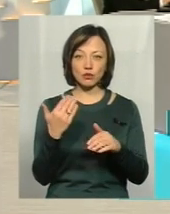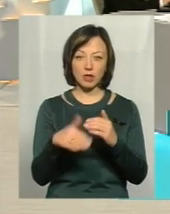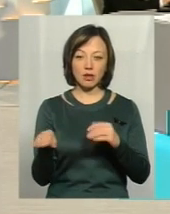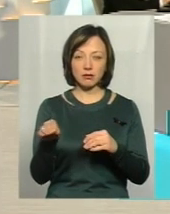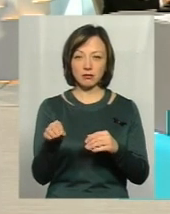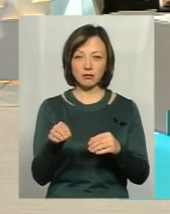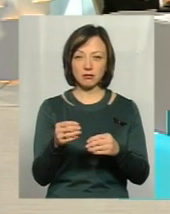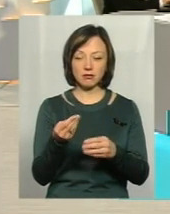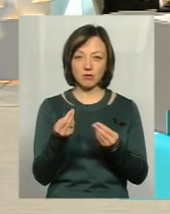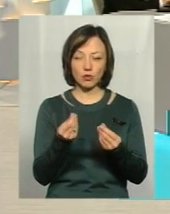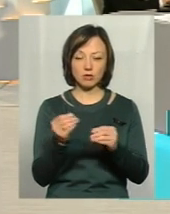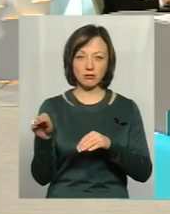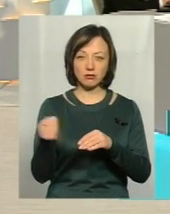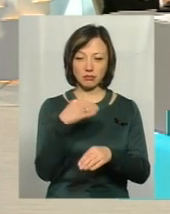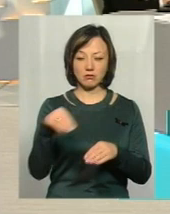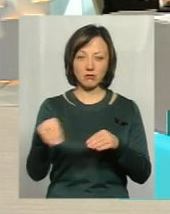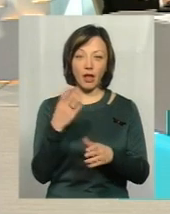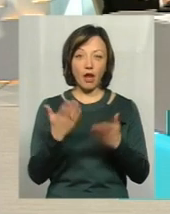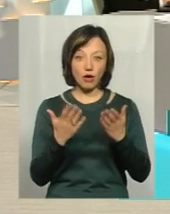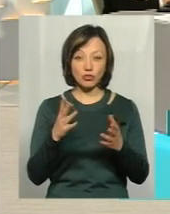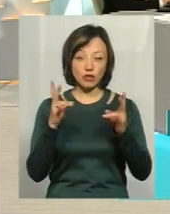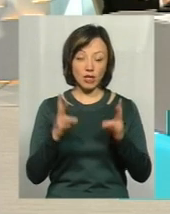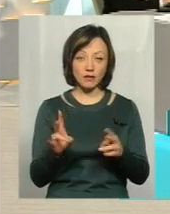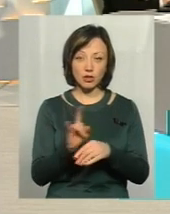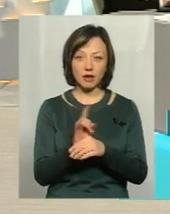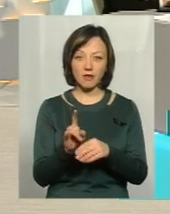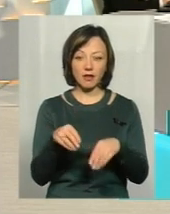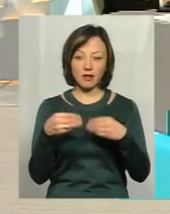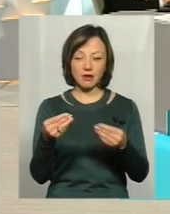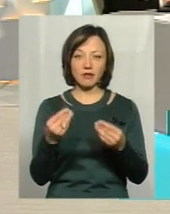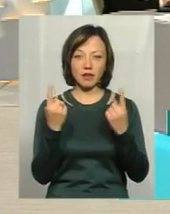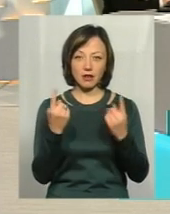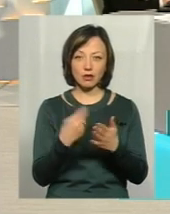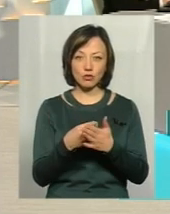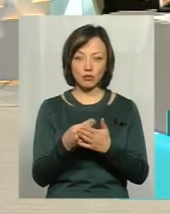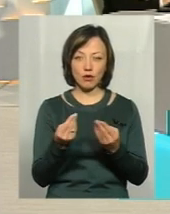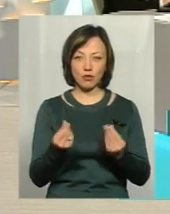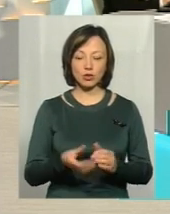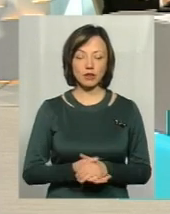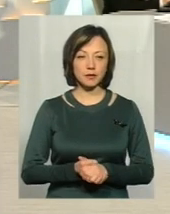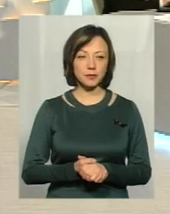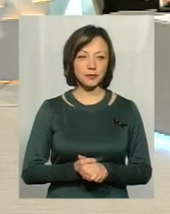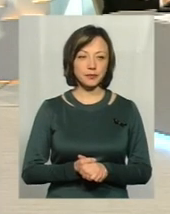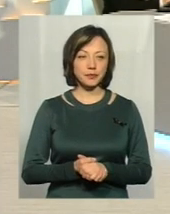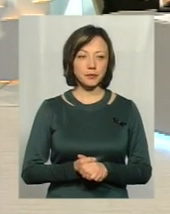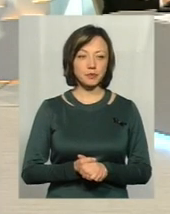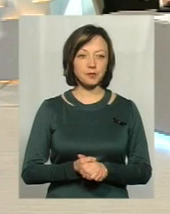розрахувалися. Таким чином, навіть якщо ви вже станете жертвою шахраїв, то їм не дистанеться велика сума коштів з цієї картки.